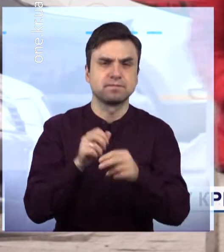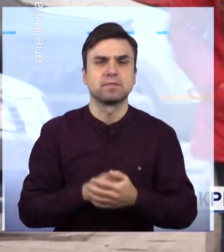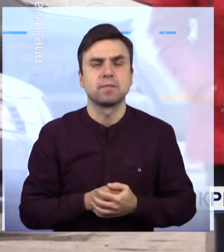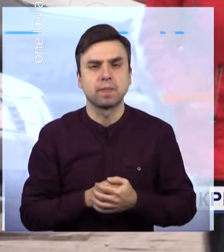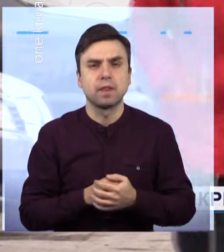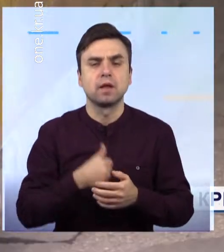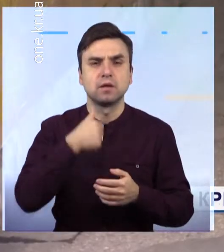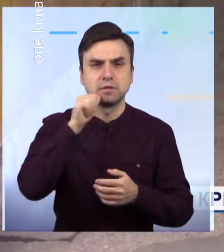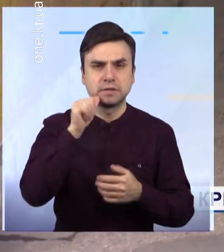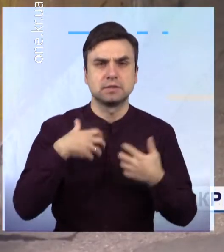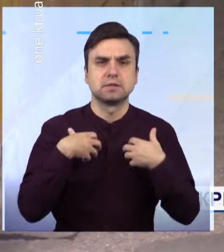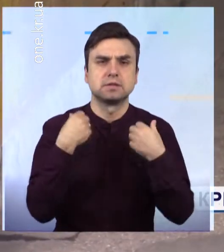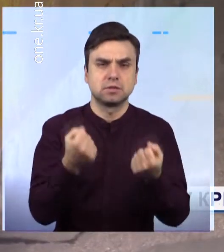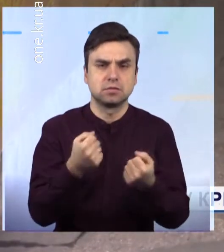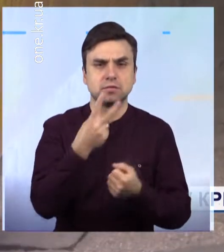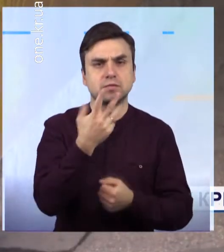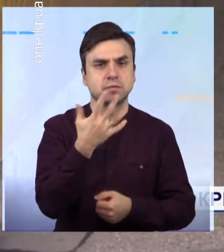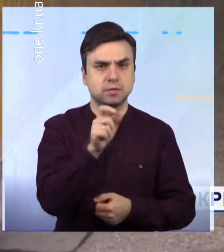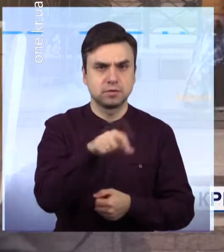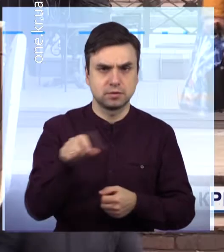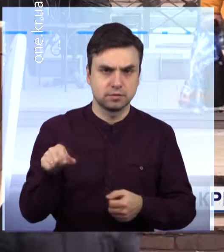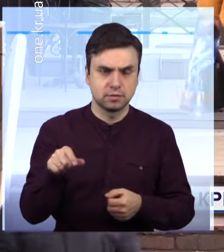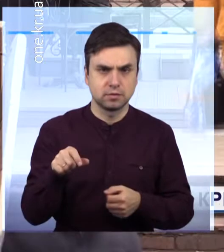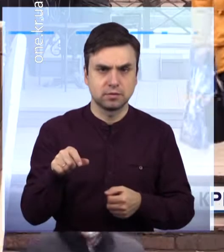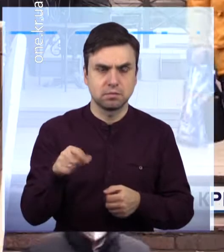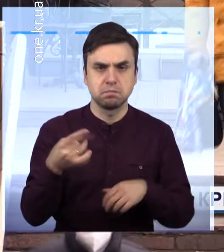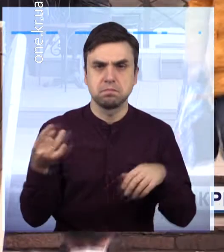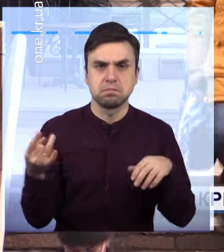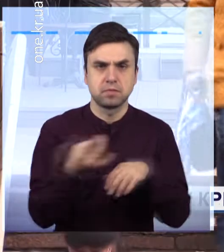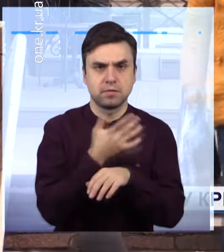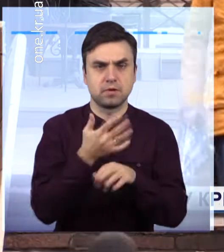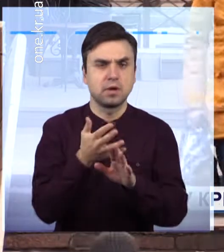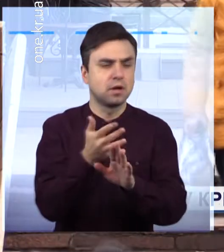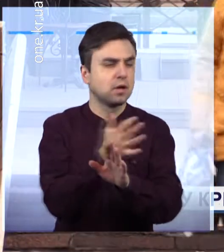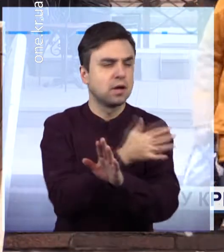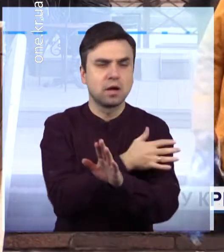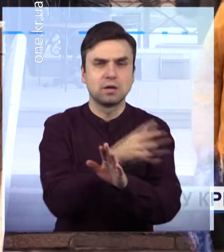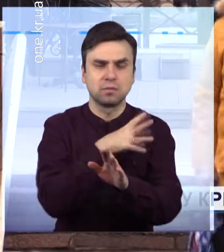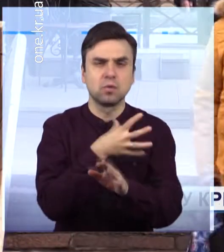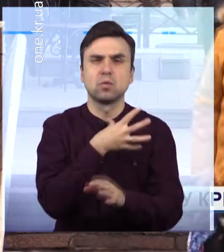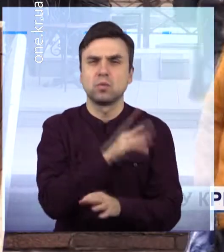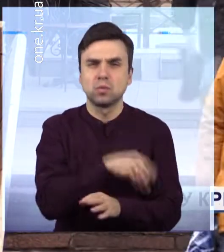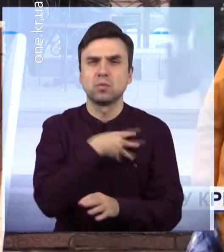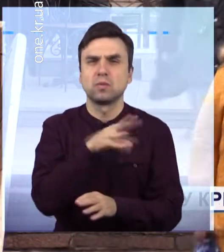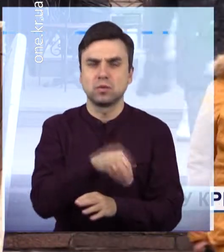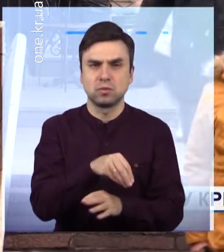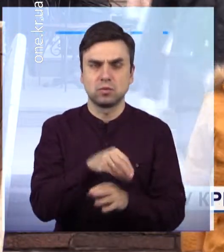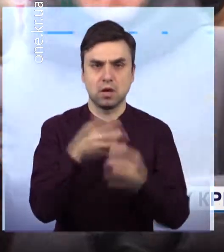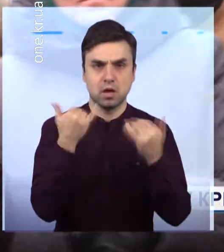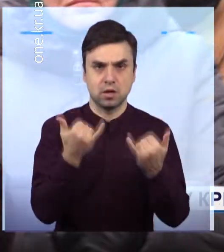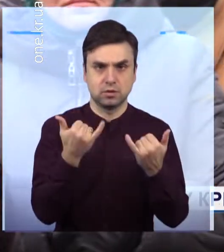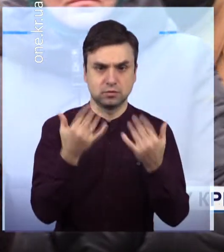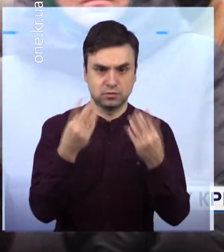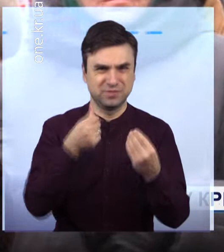одужали 25 людей Вперше за довгий час летальних випадків за останні 24 години у нашому місті не